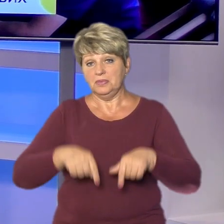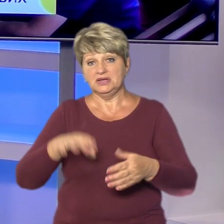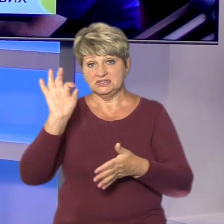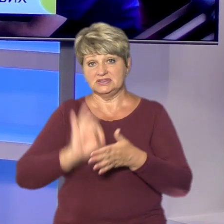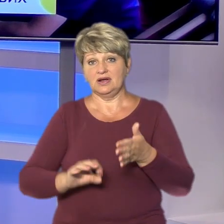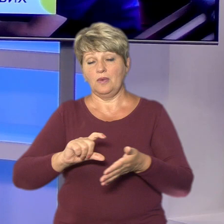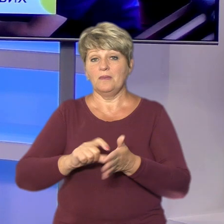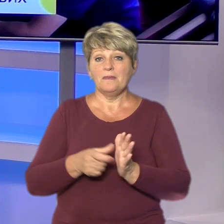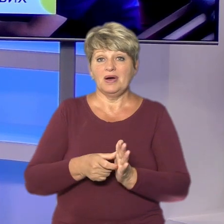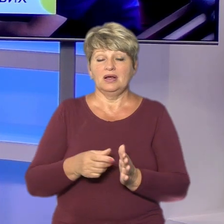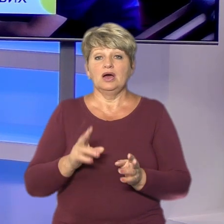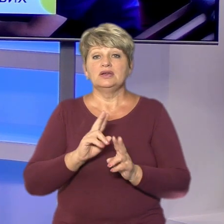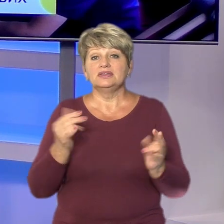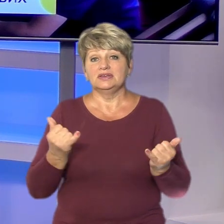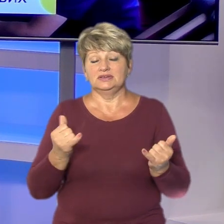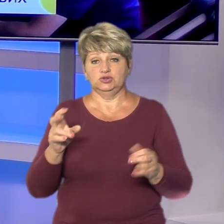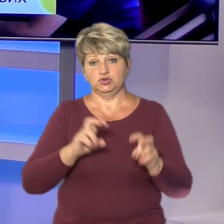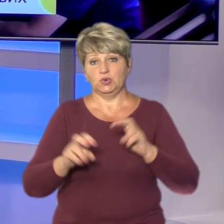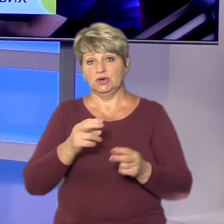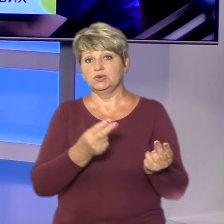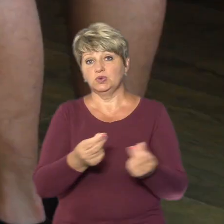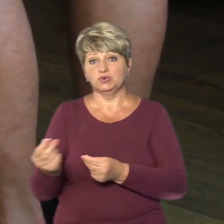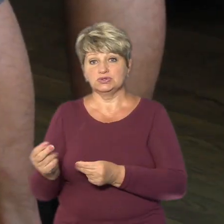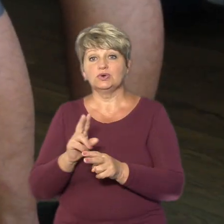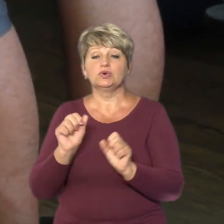шукають кошти. Хто може допомогти – дивіться.